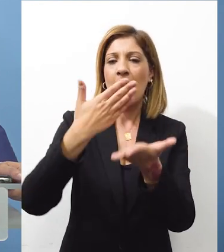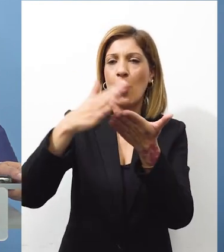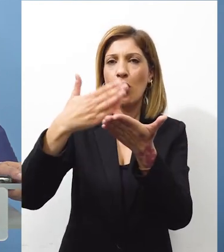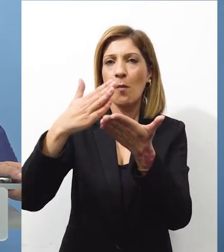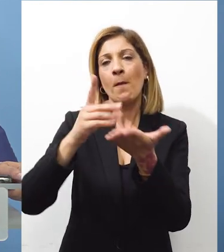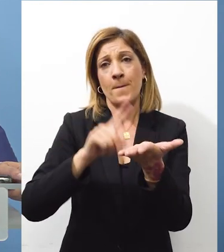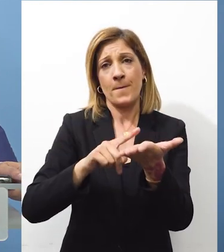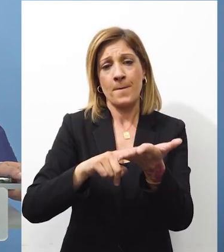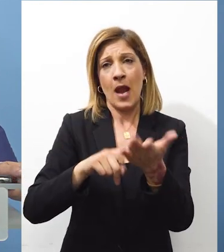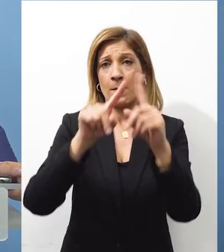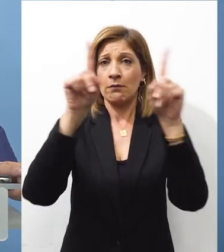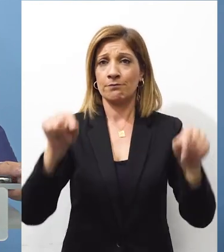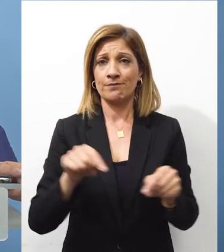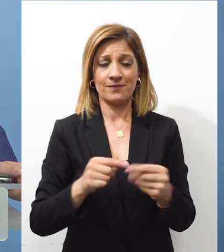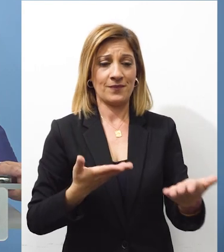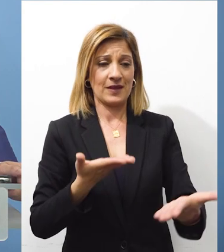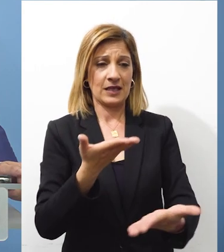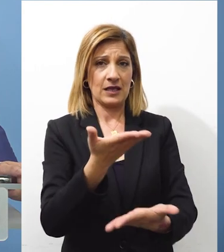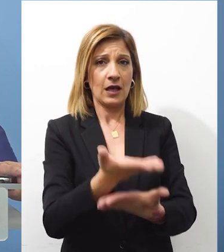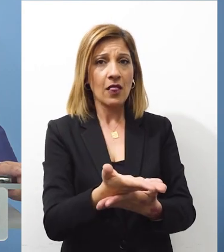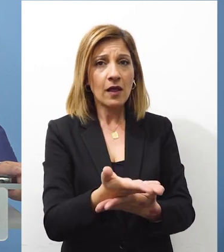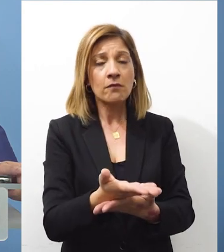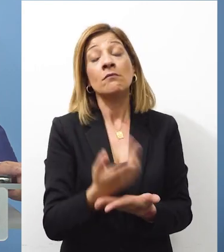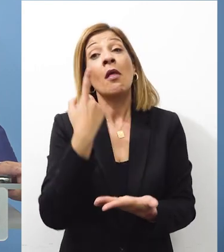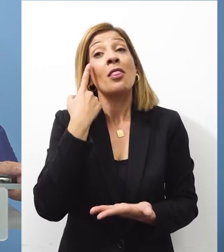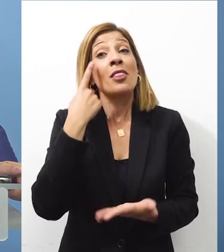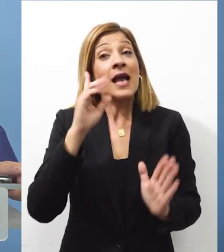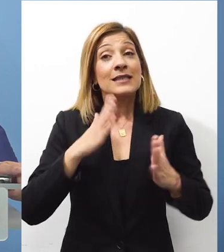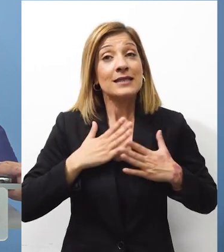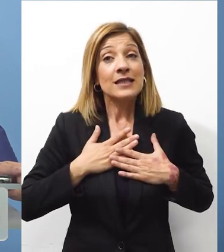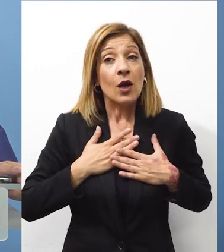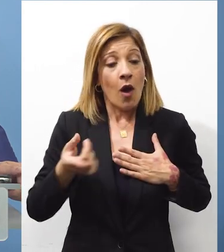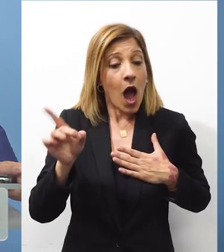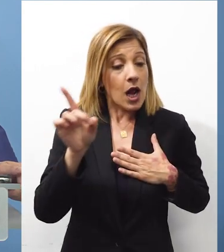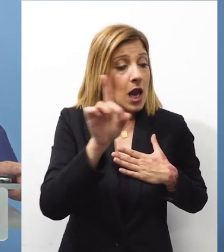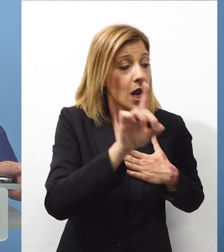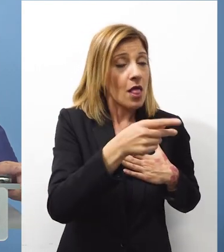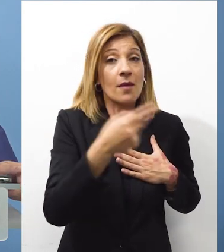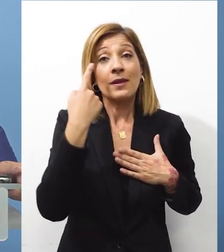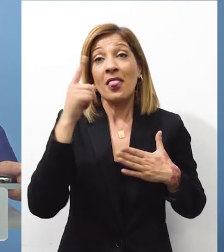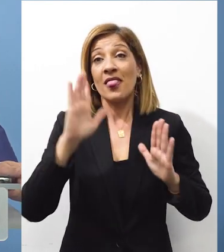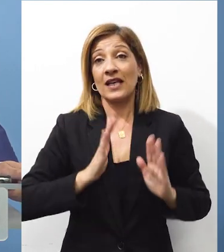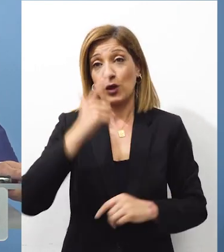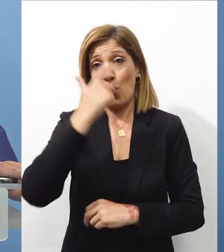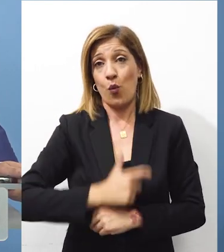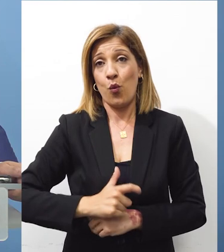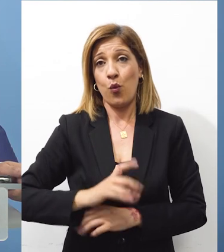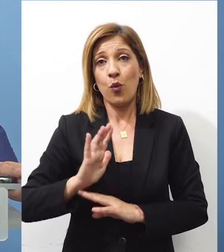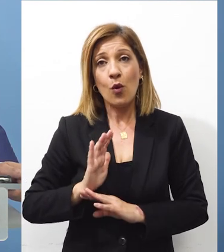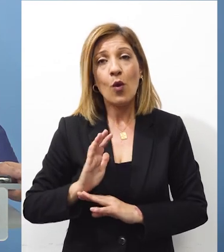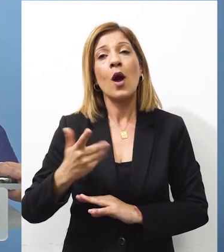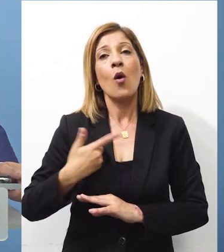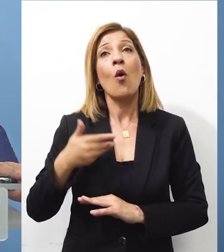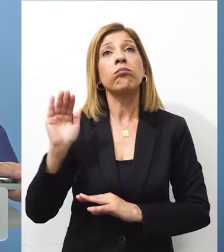οικοδομών νομοθεσία Θα πρέπει να ενημερωθούμε Δεν ξέρω αν υπάρχουν και άλλα τέτοια Αντίστοιχα ζητήματα Τα οποία θα θέλετε ενημέρωση